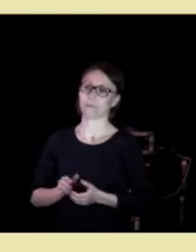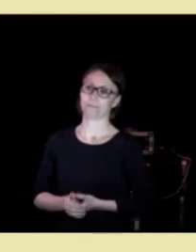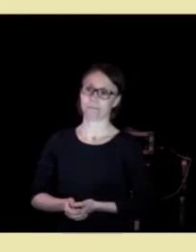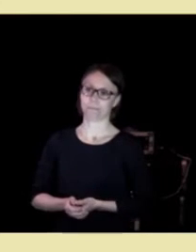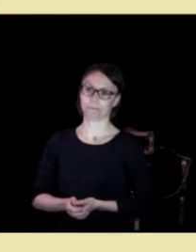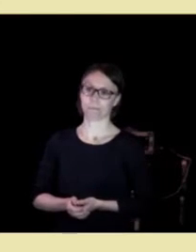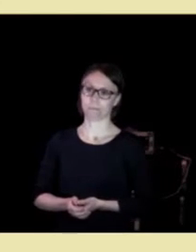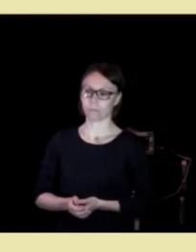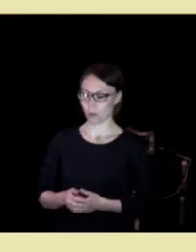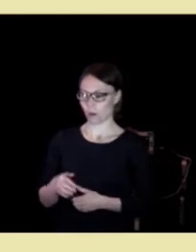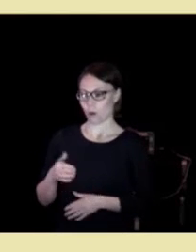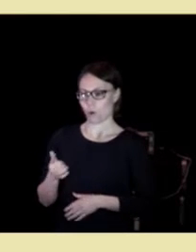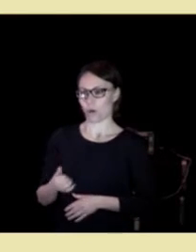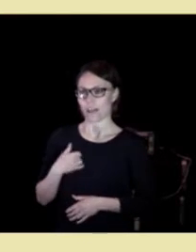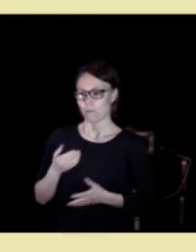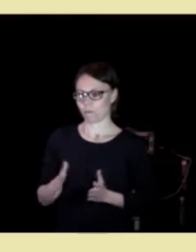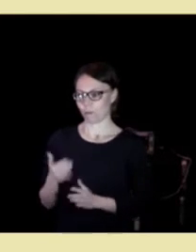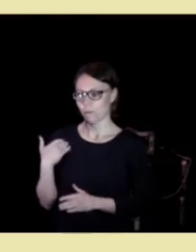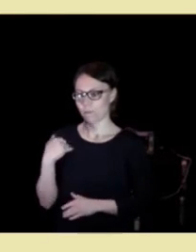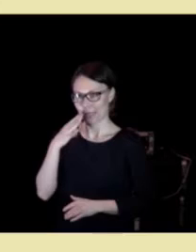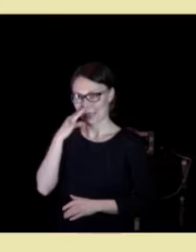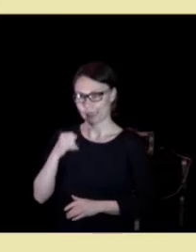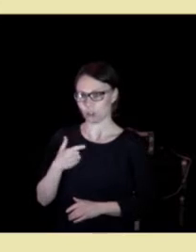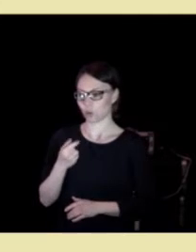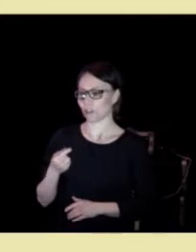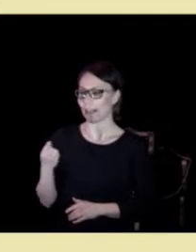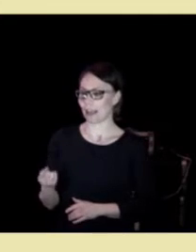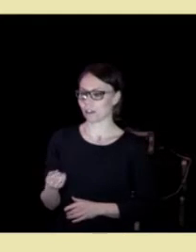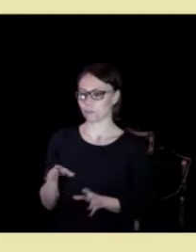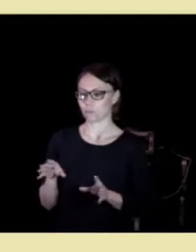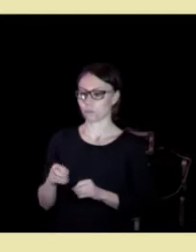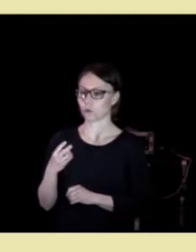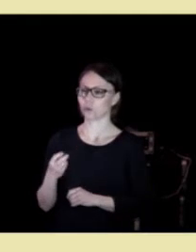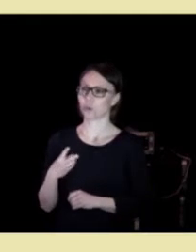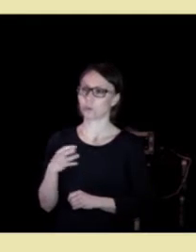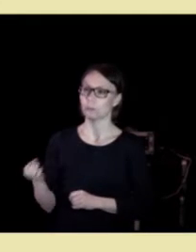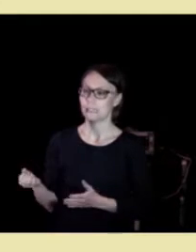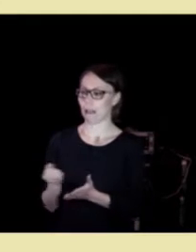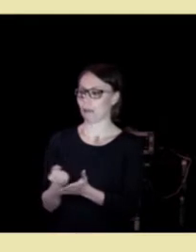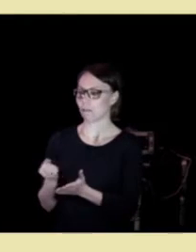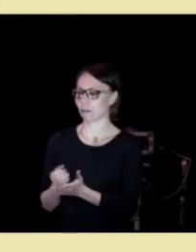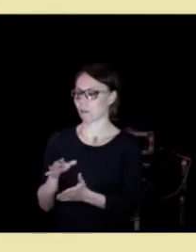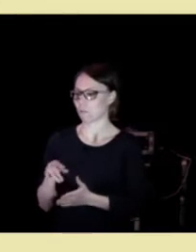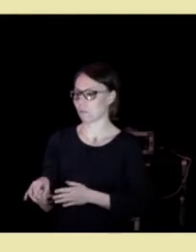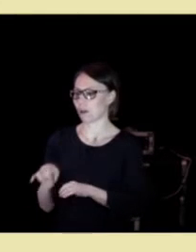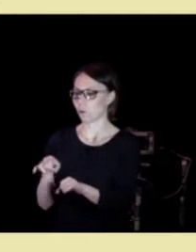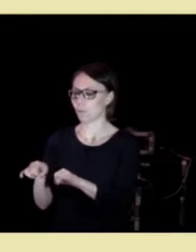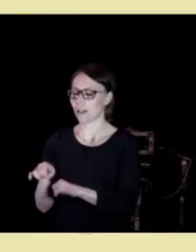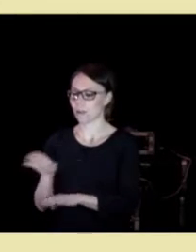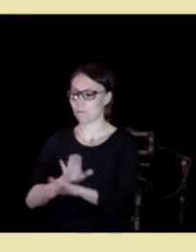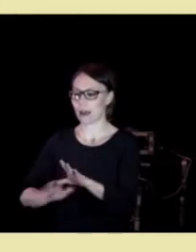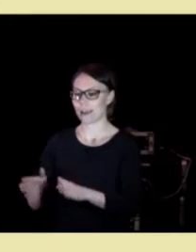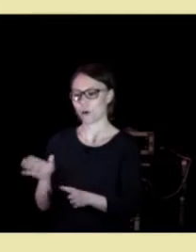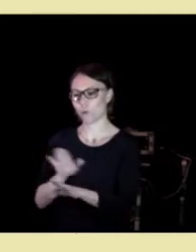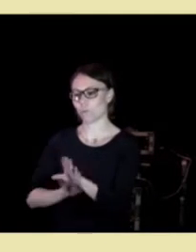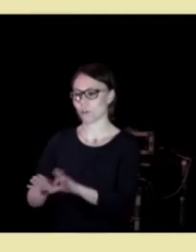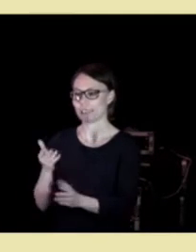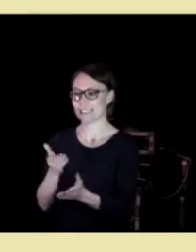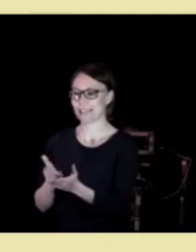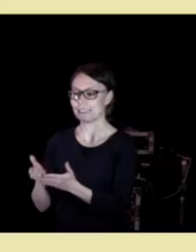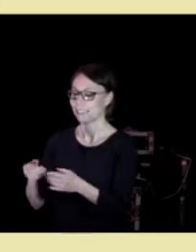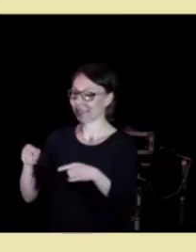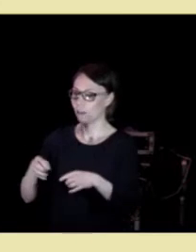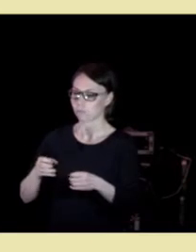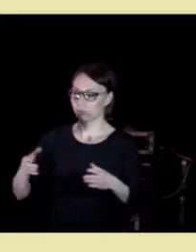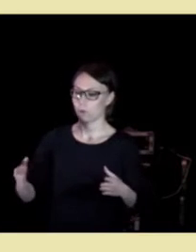Det året jeg ble født i 1971, så var det 20 000 ansatte i de kommunale pleieomstakstjenestene. I dag er det